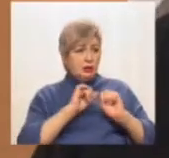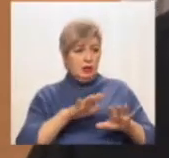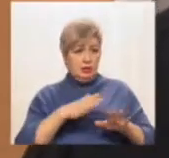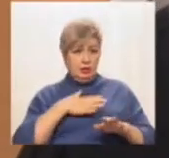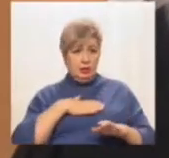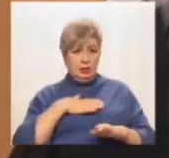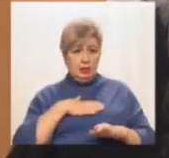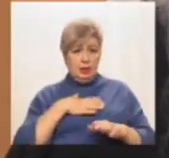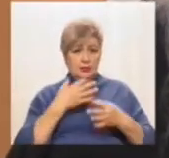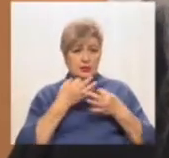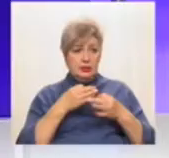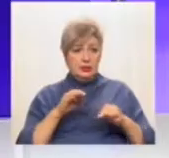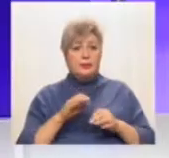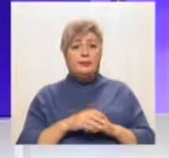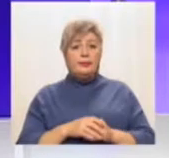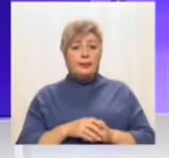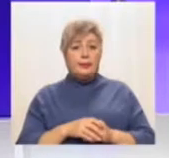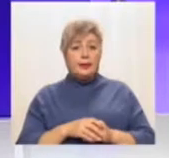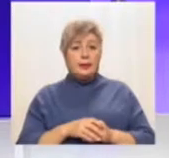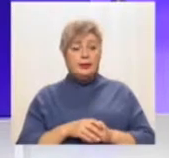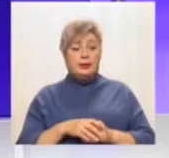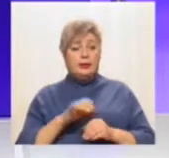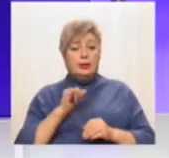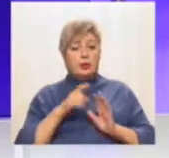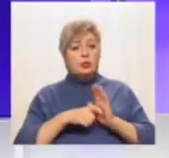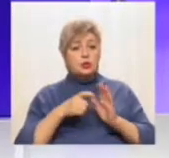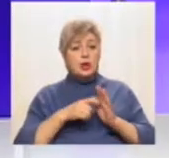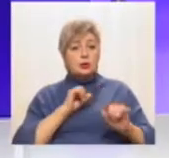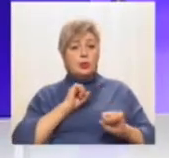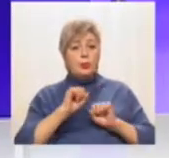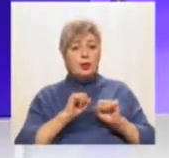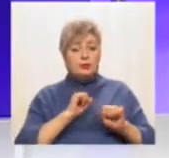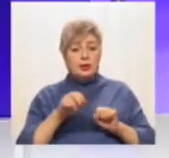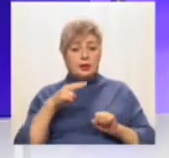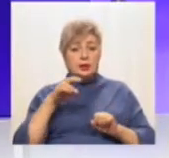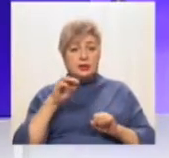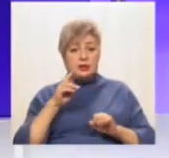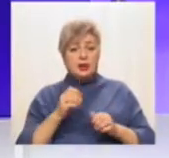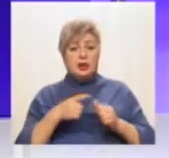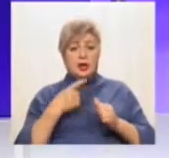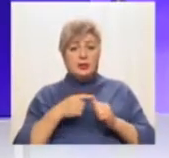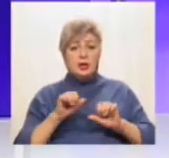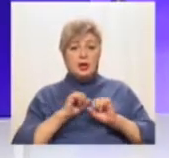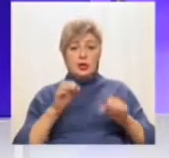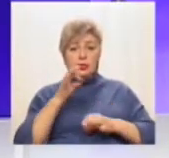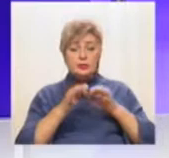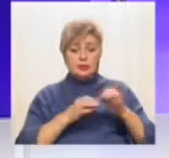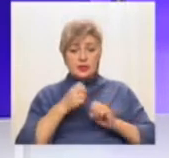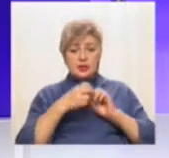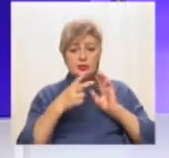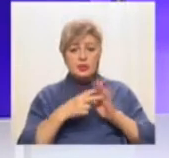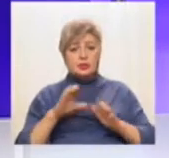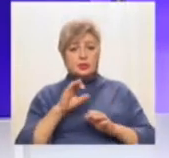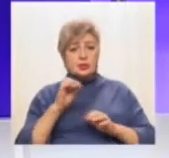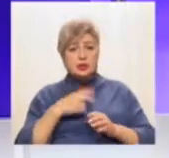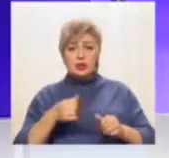митрополиту Філарету. У шахтоправлінні ДТЕК імені Героїв Космосу 17 січня представили нового